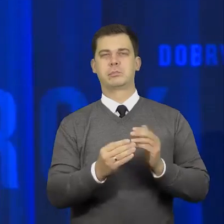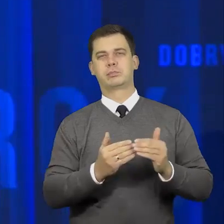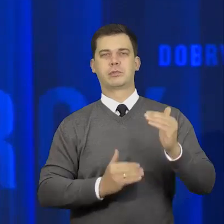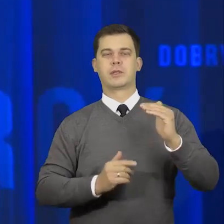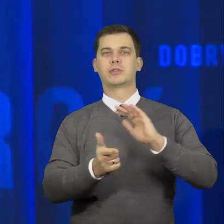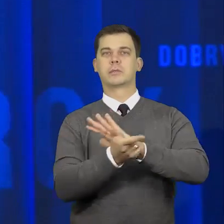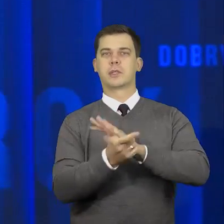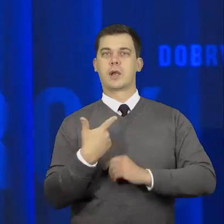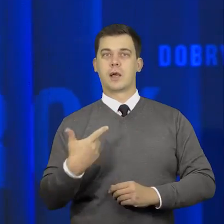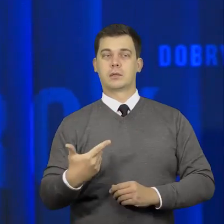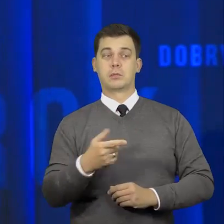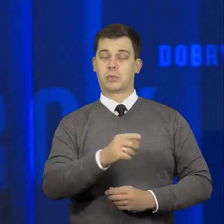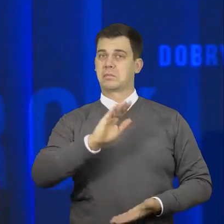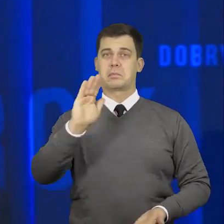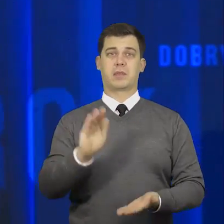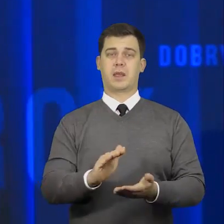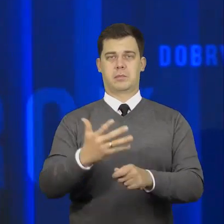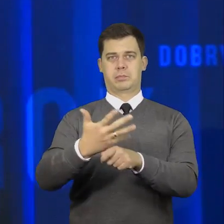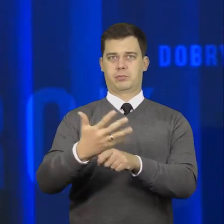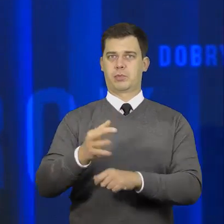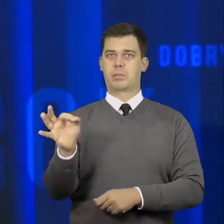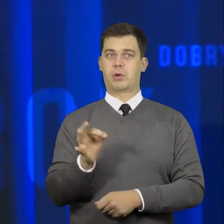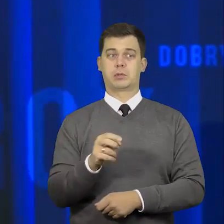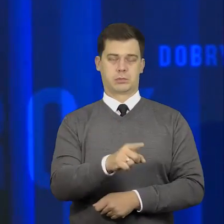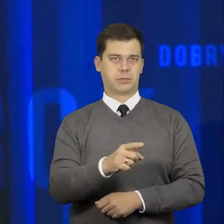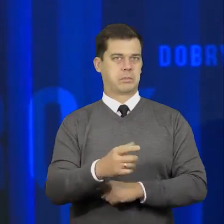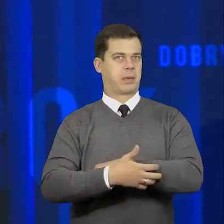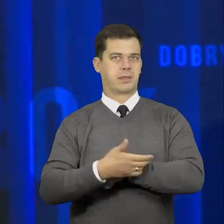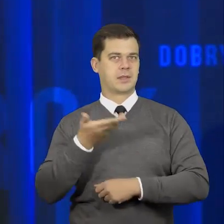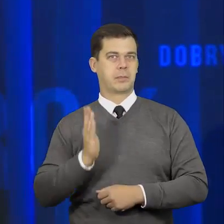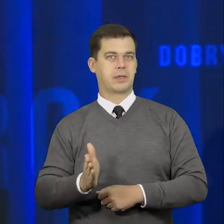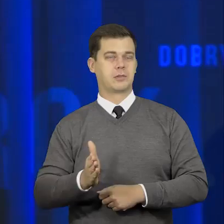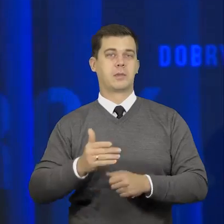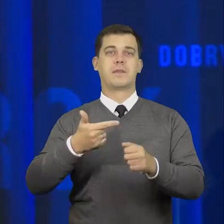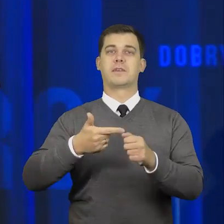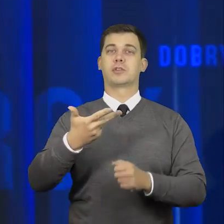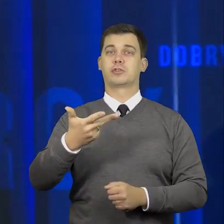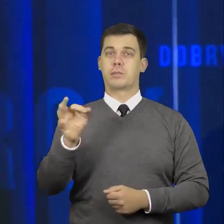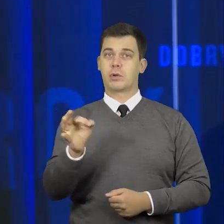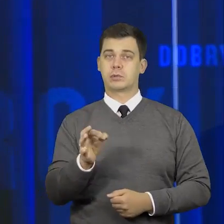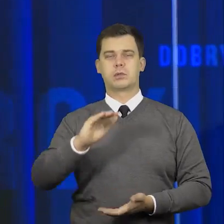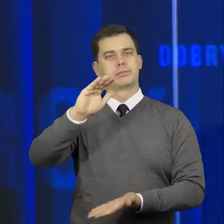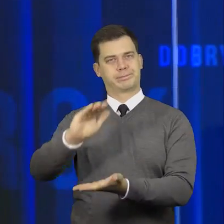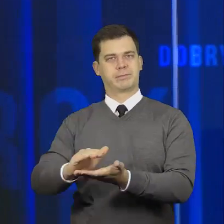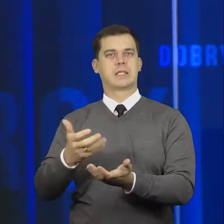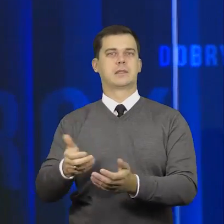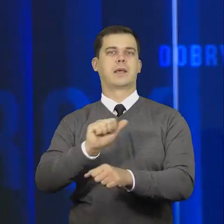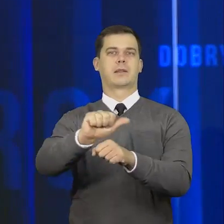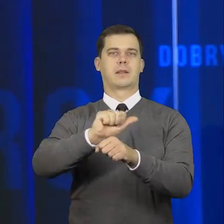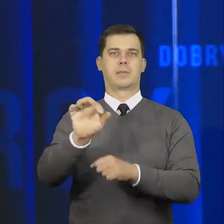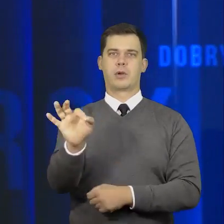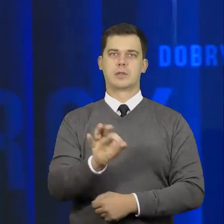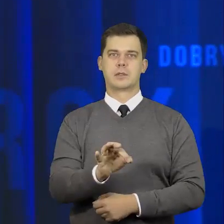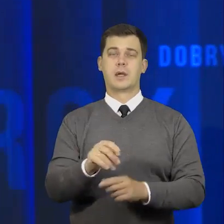roku życia zmaleje prawie o połowę. To jest z 23% do poziomu 11%,